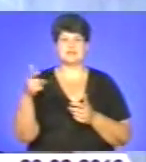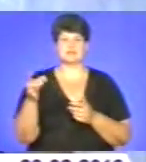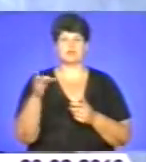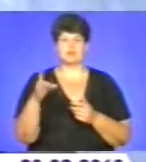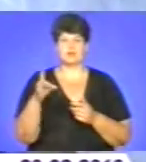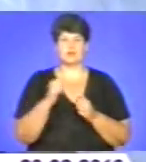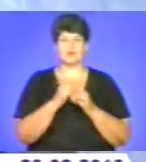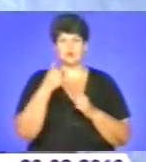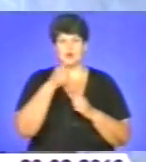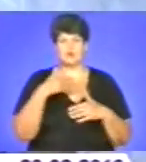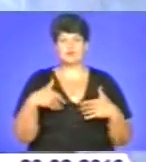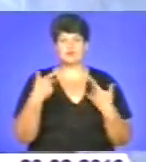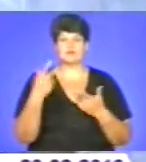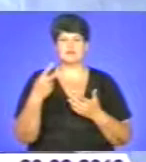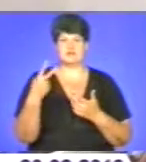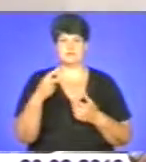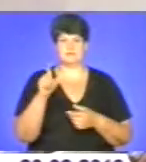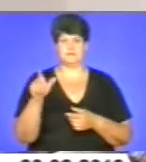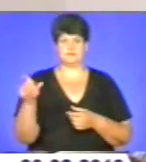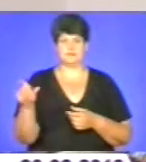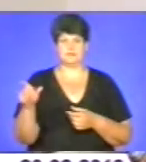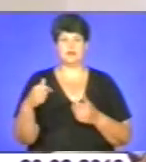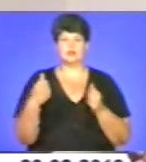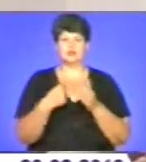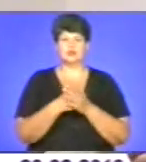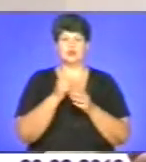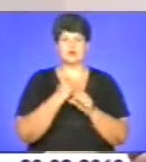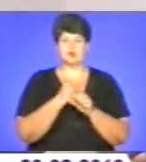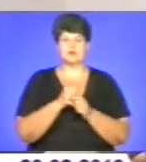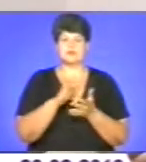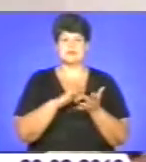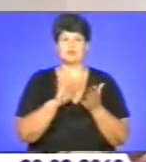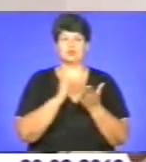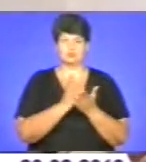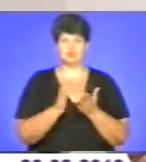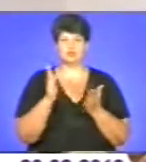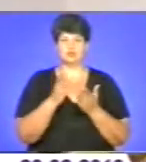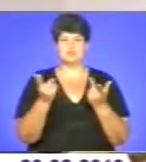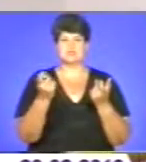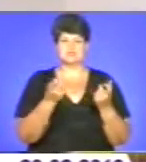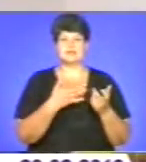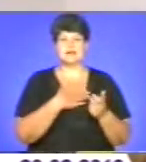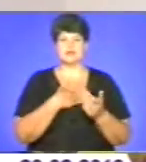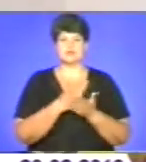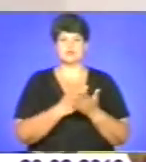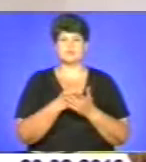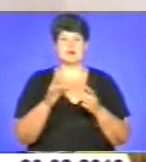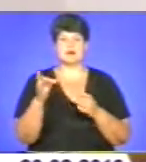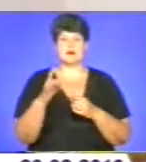щороку звертаються близько 20 осіб. До роботи центру будуть залучатися наші всі служби району. Це, перш за все,